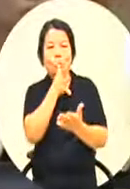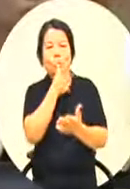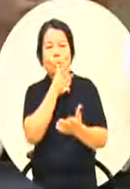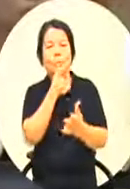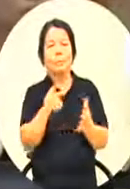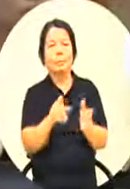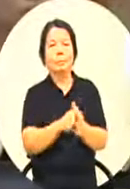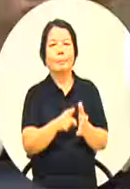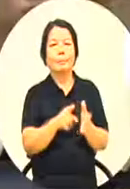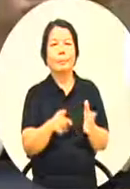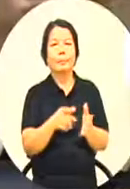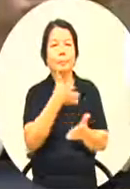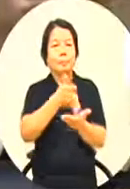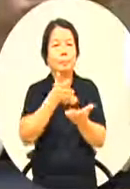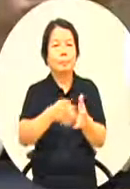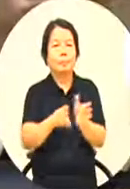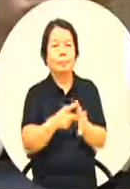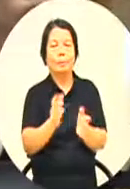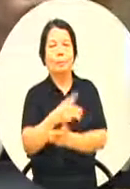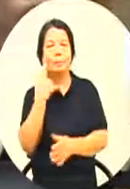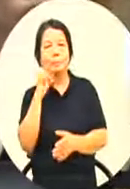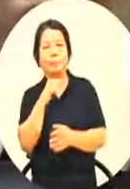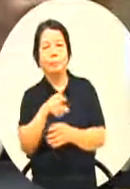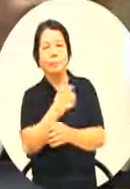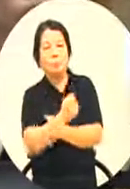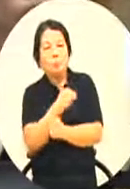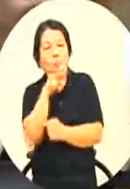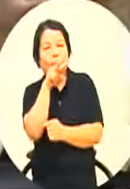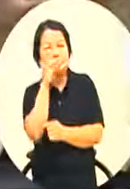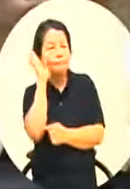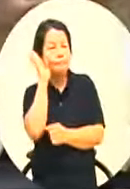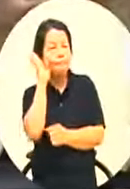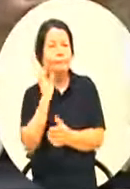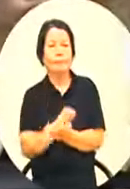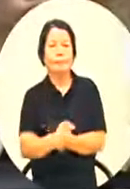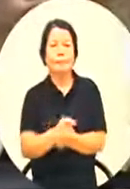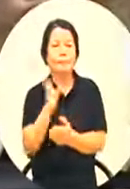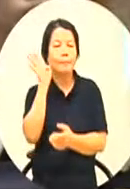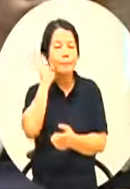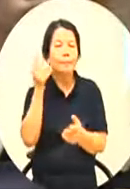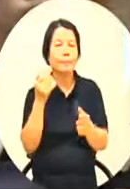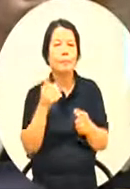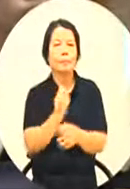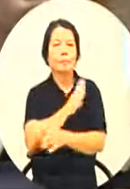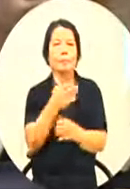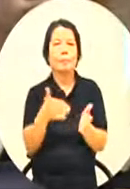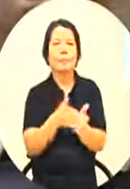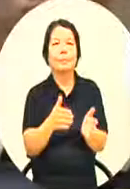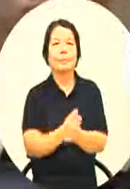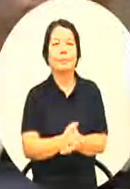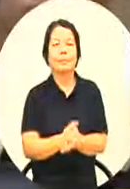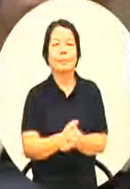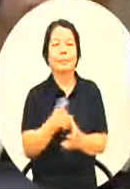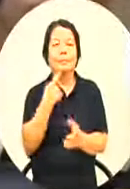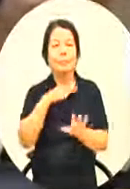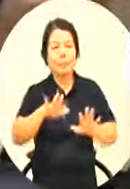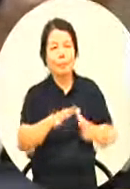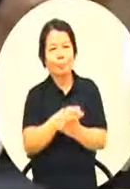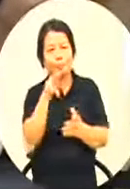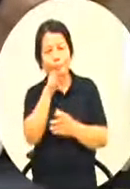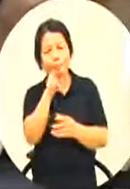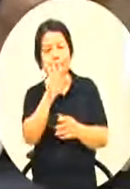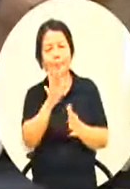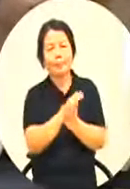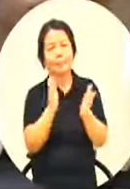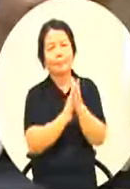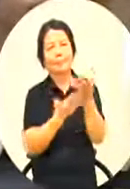那我们家长也全神贯注的在聆听然后聆听完之后大家也很有现场感就是拍